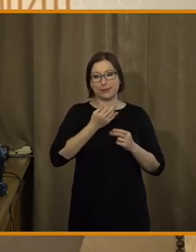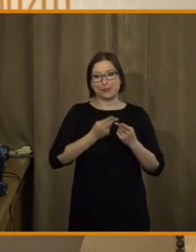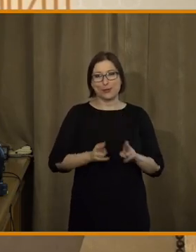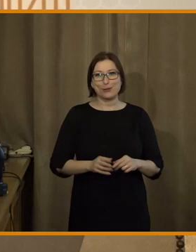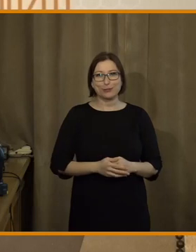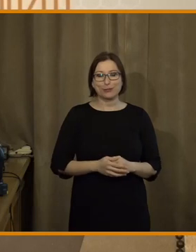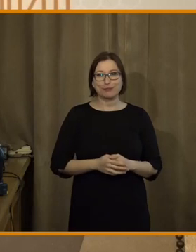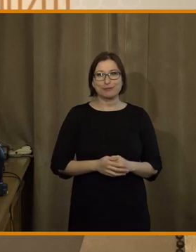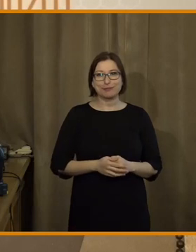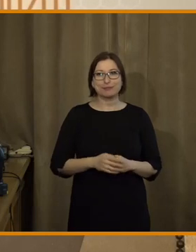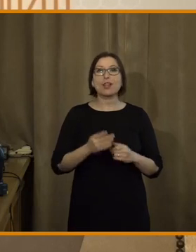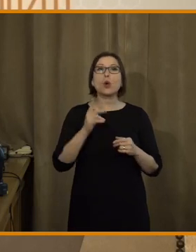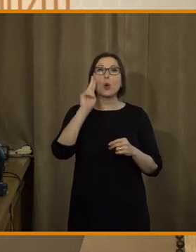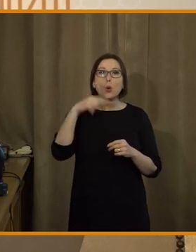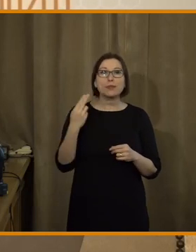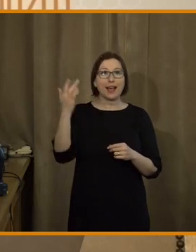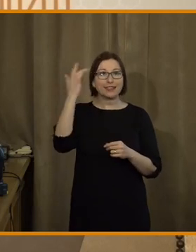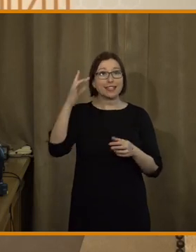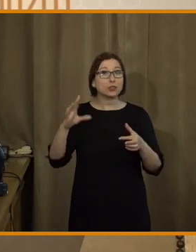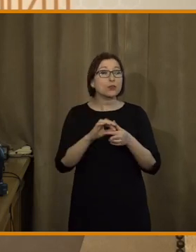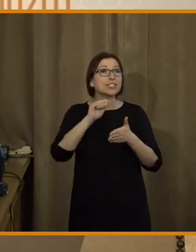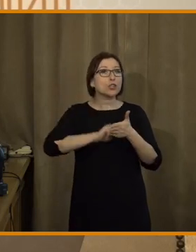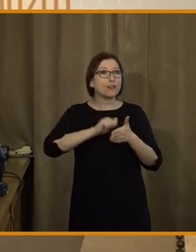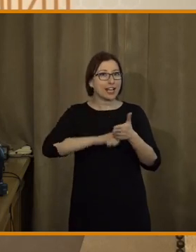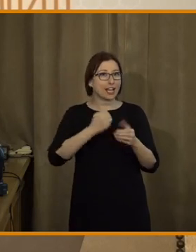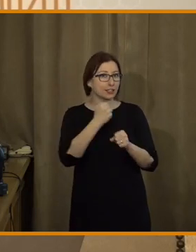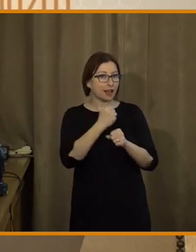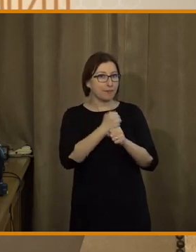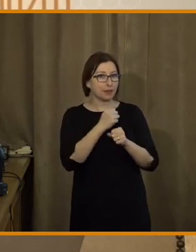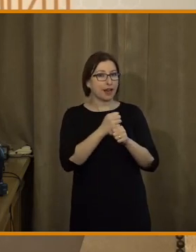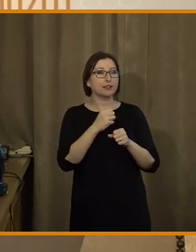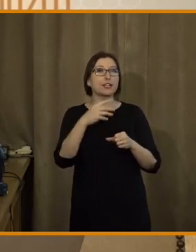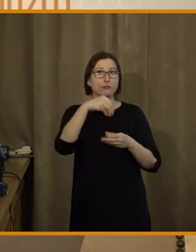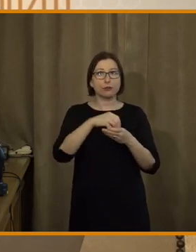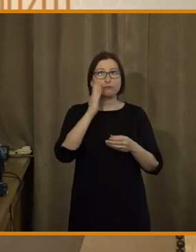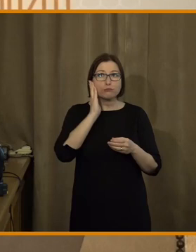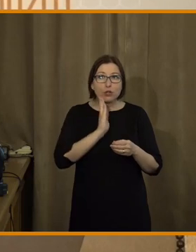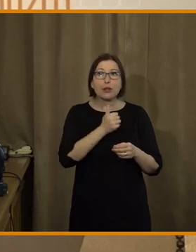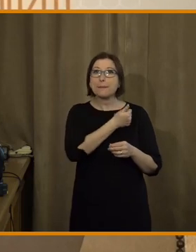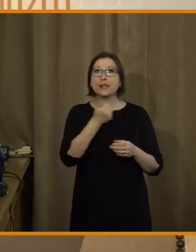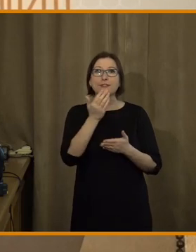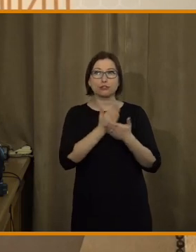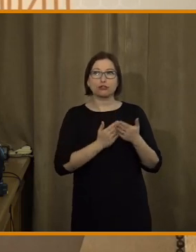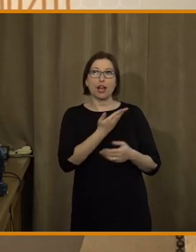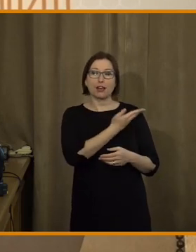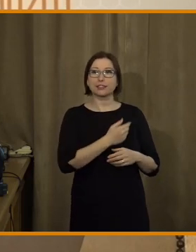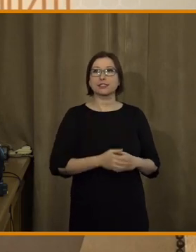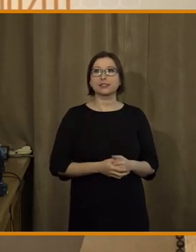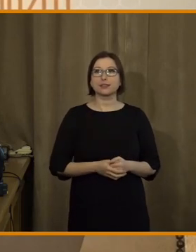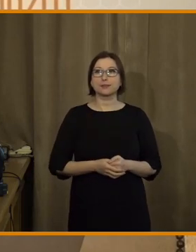Když se podíváme na umělou inteligenci v novinářské práci, tak jestli můžu poprosit o první slide.